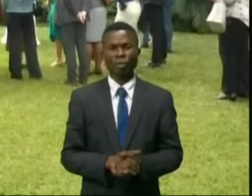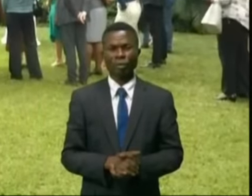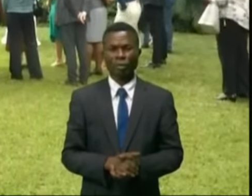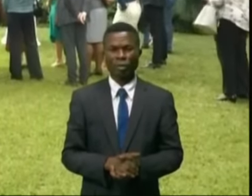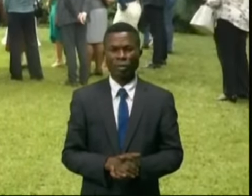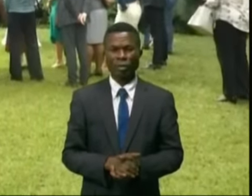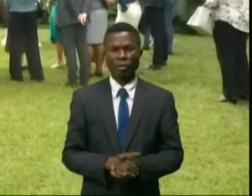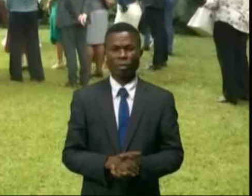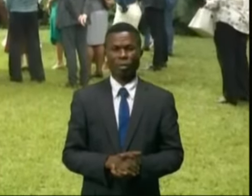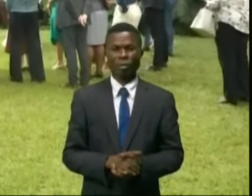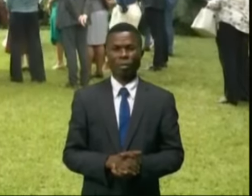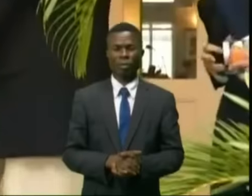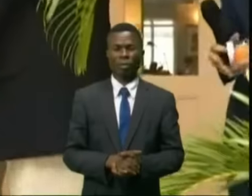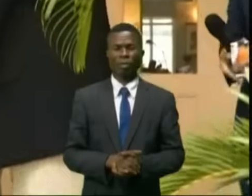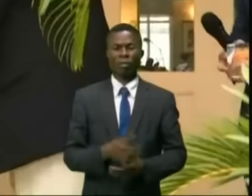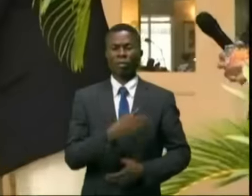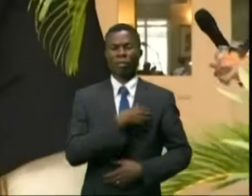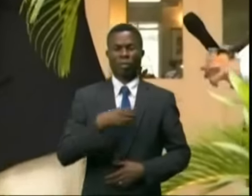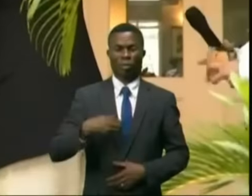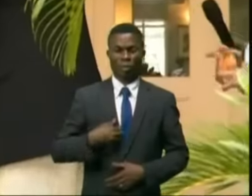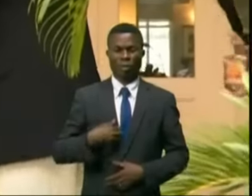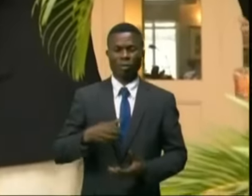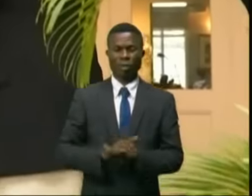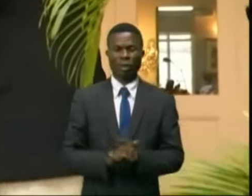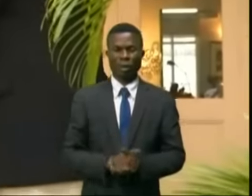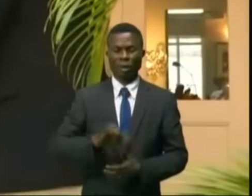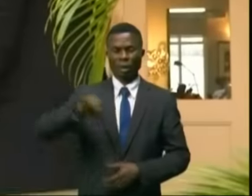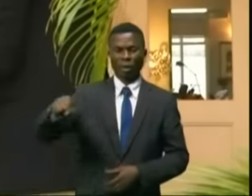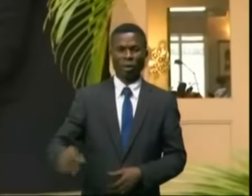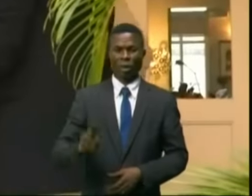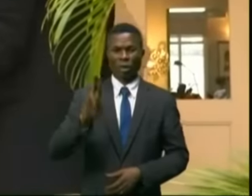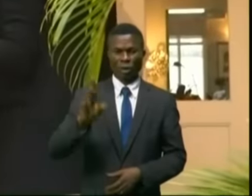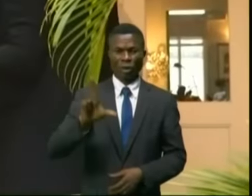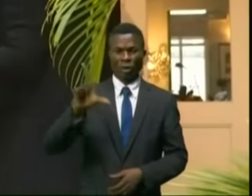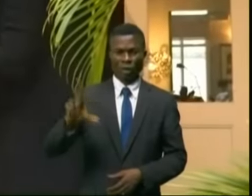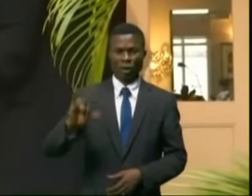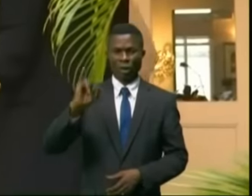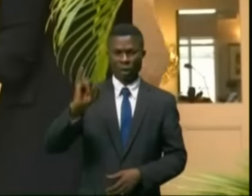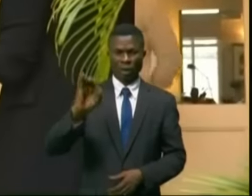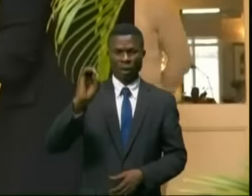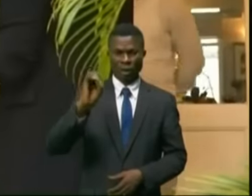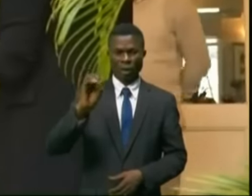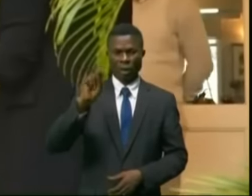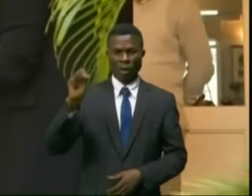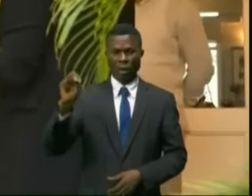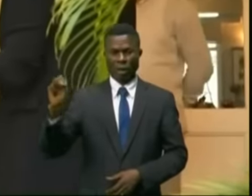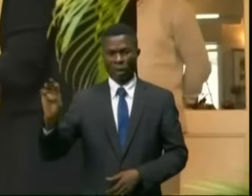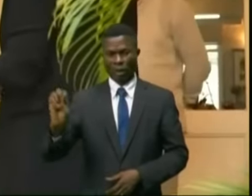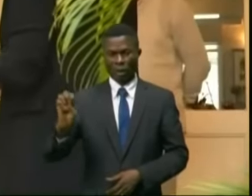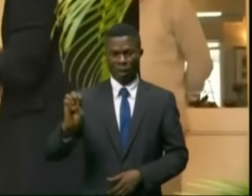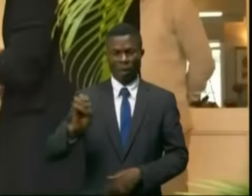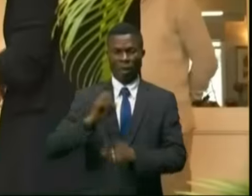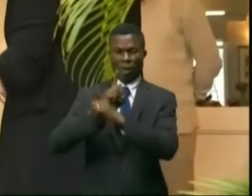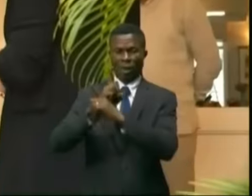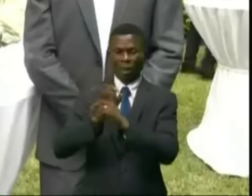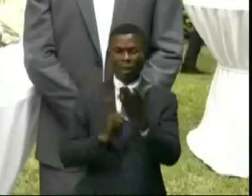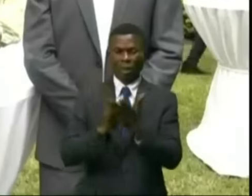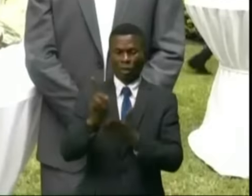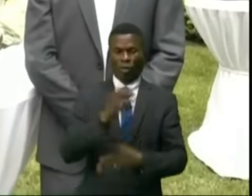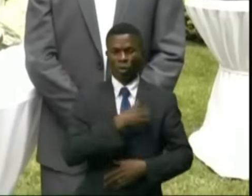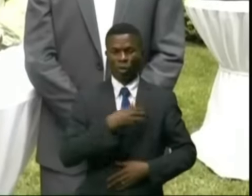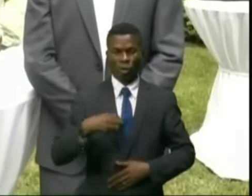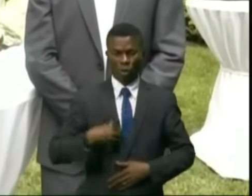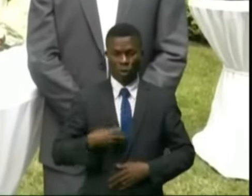Julienne Basseka, honorée pour son engagement remarquable dans la promotion et la défense des droits des femmes